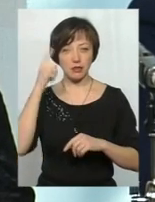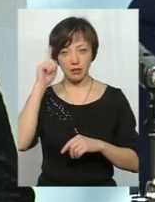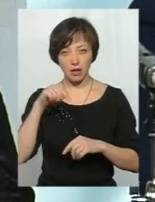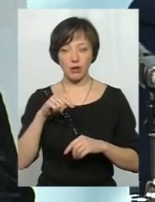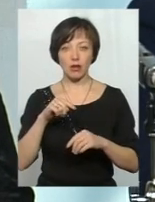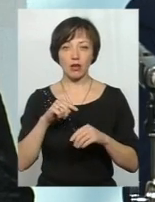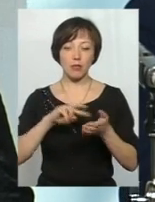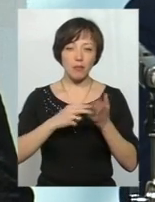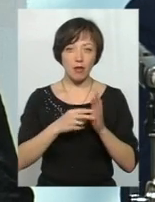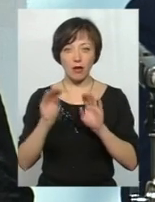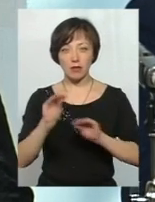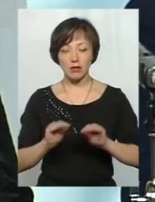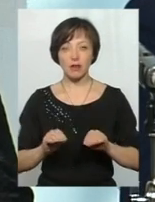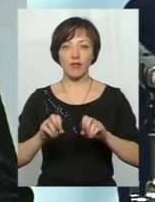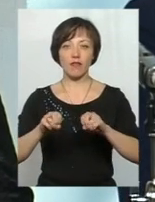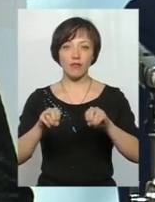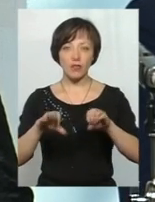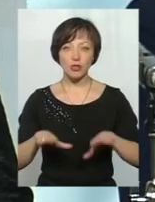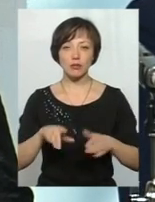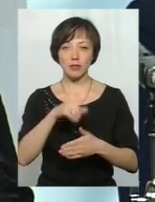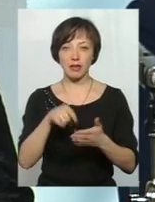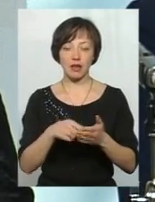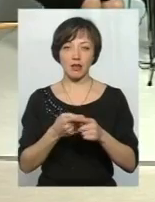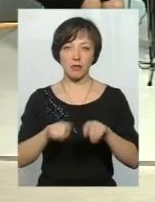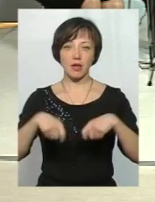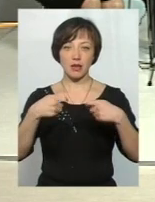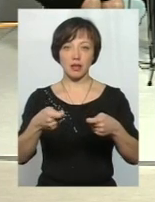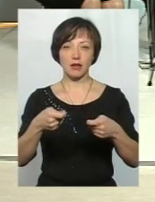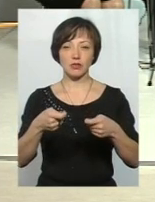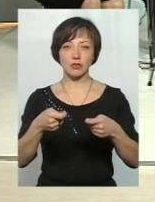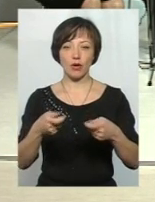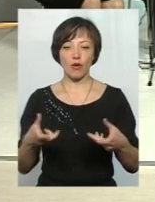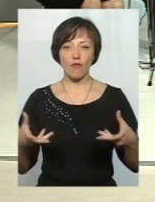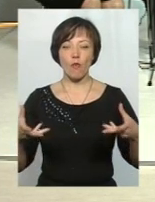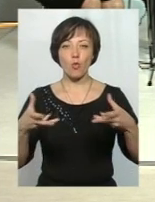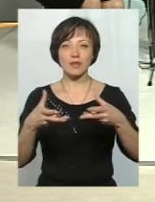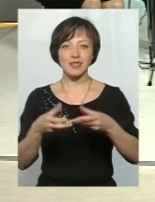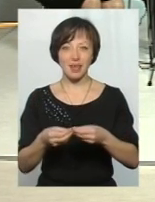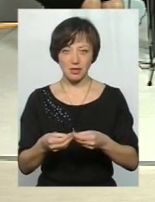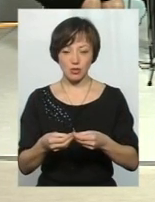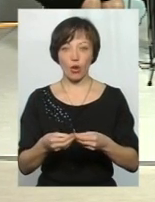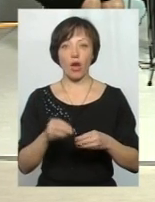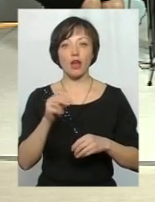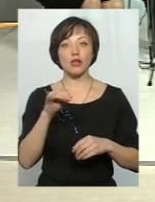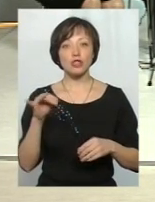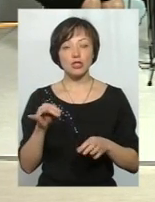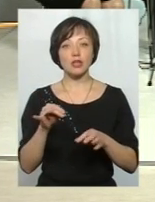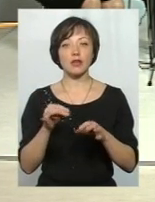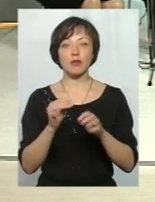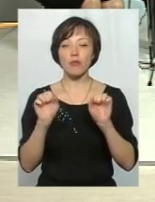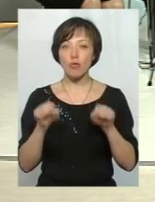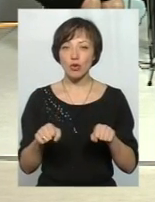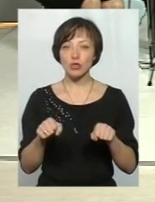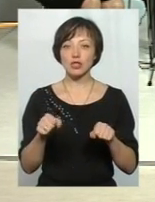напрацювання стосовно вирішення питання про передачу даного об'єкта в концесію. Інше питання, чи належний конституціонер